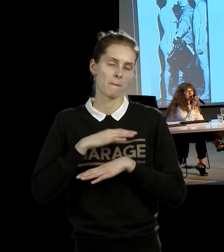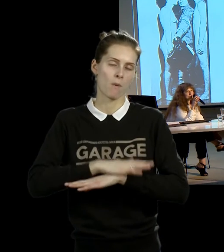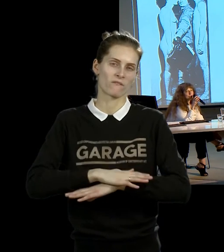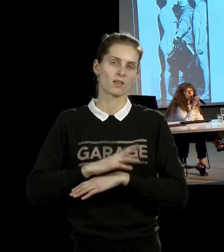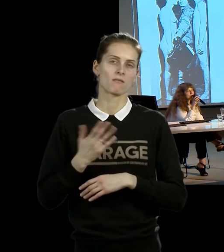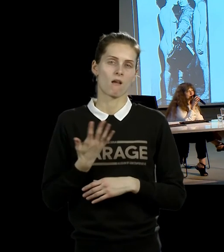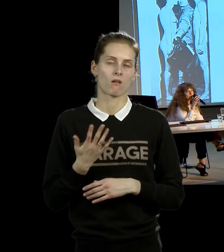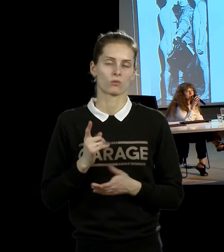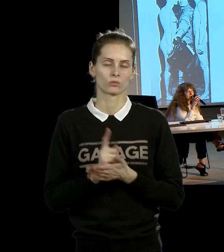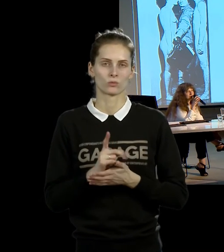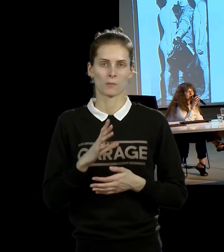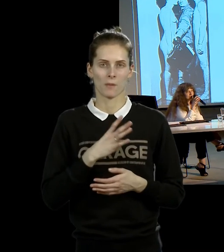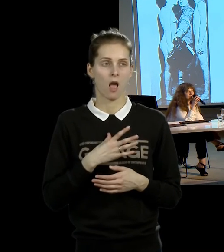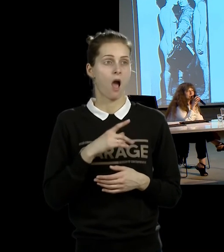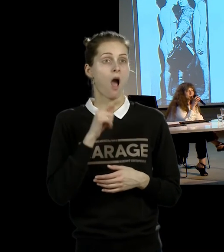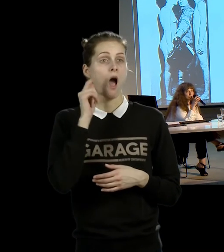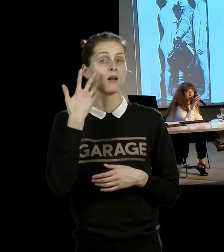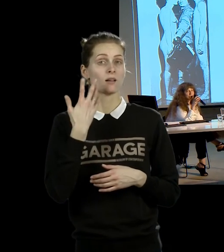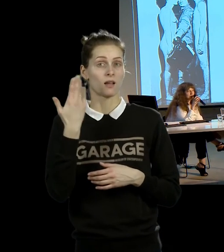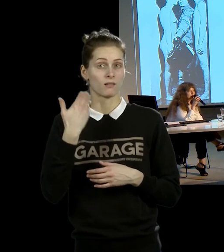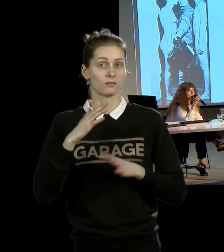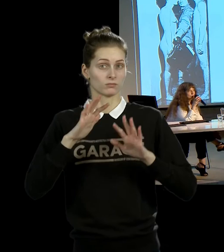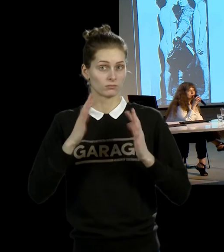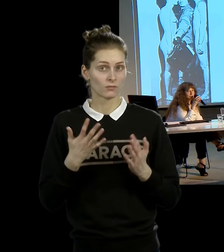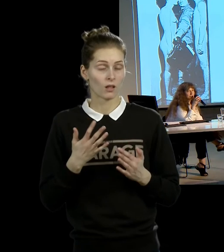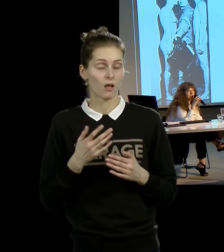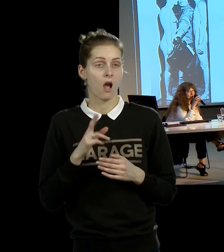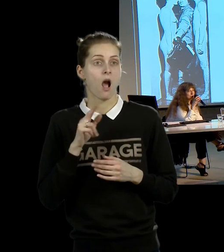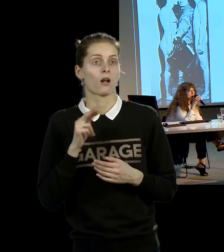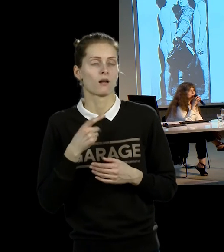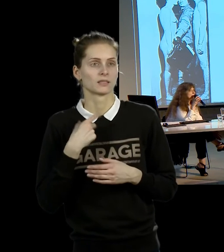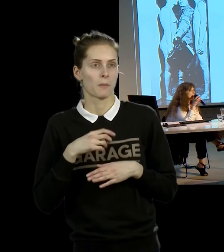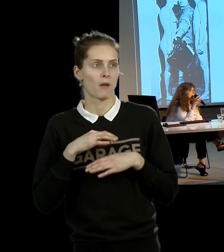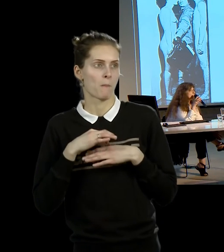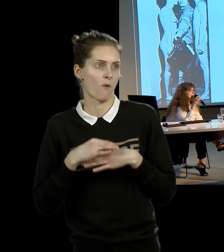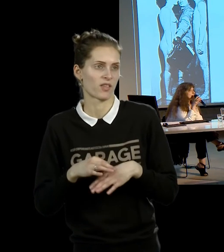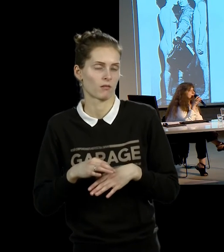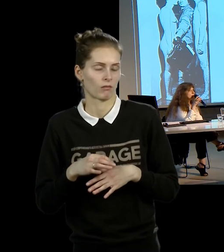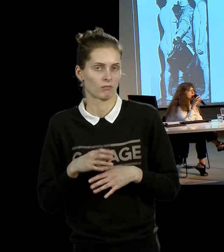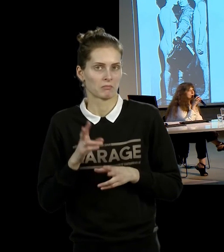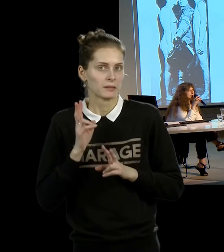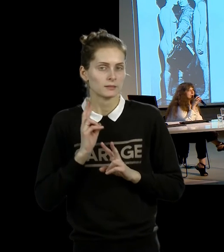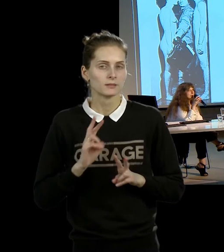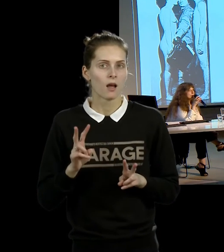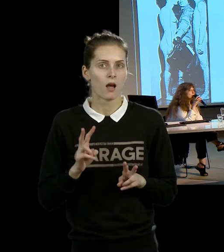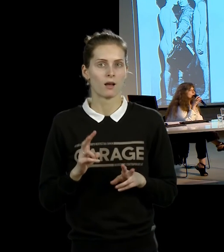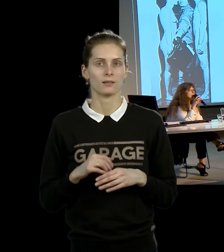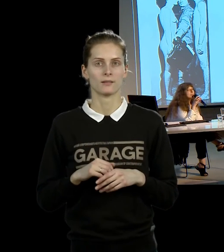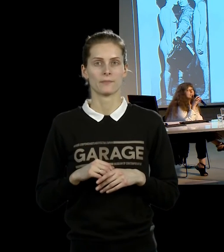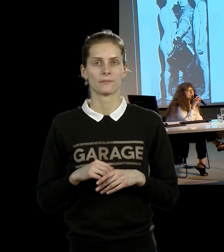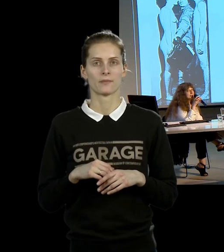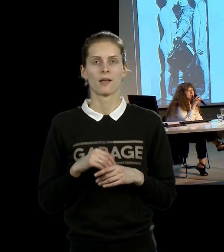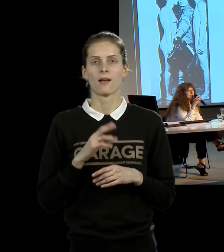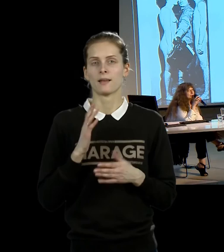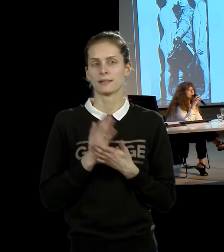ситуации, никто из публики особенно не знал. Даже если это публика современного искусства. И там очень интересно, как кто-то